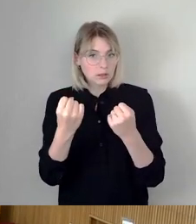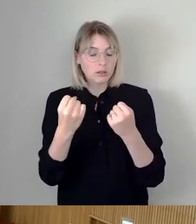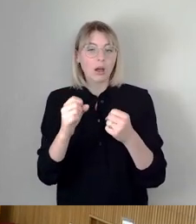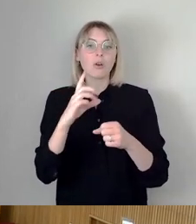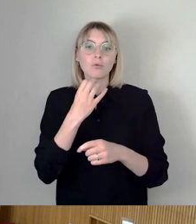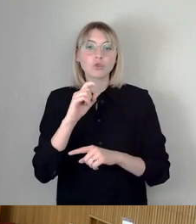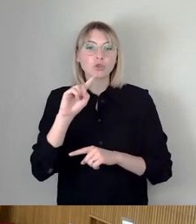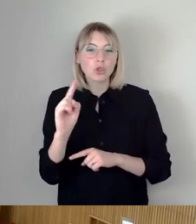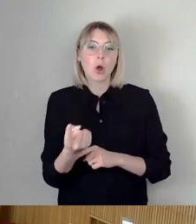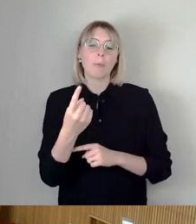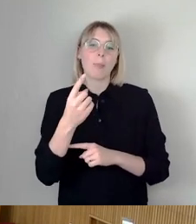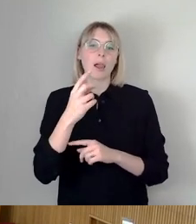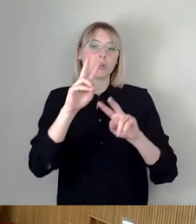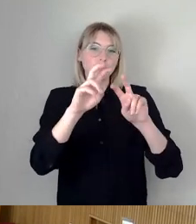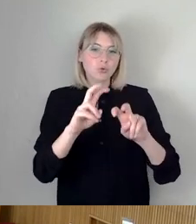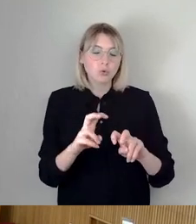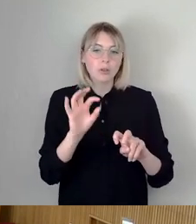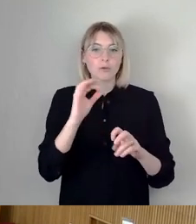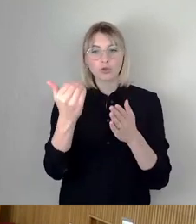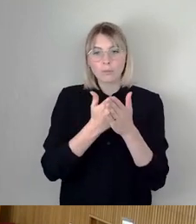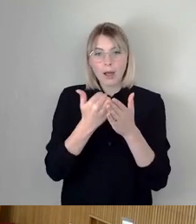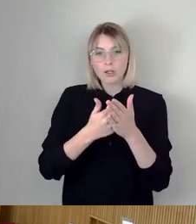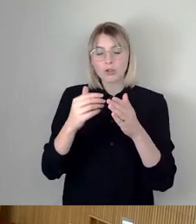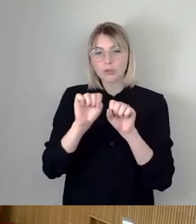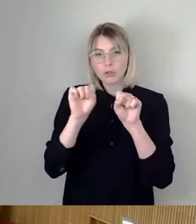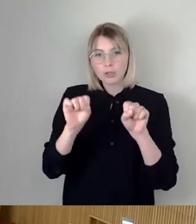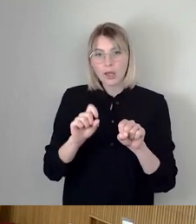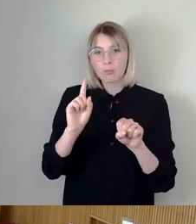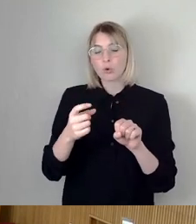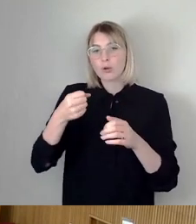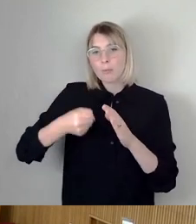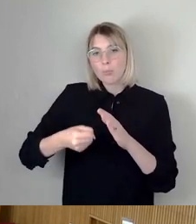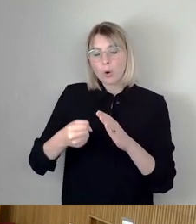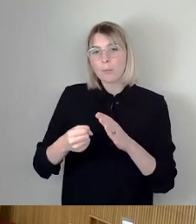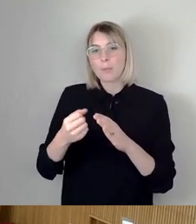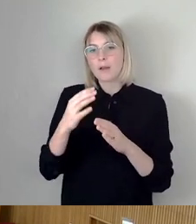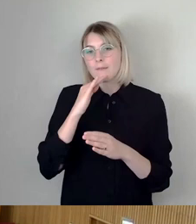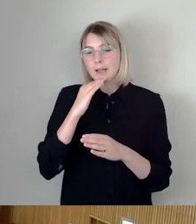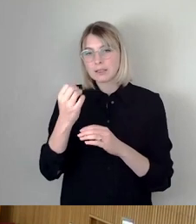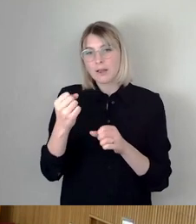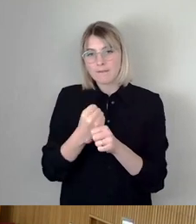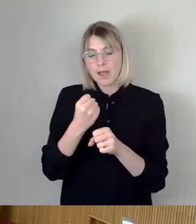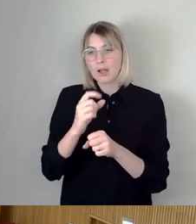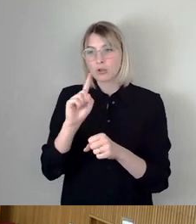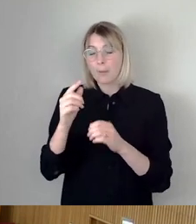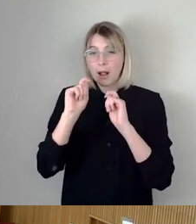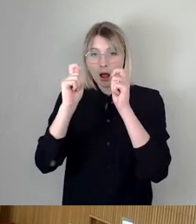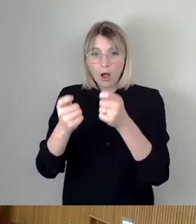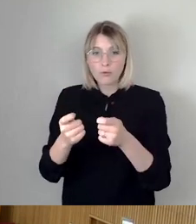Speicherthemen und zur Nachnutzung des Pumpspeicherkraftwerks in Auftrag zu geben. Durch dieses langdauernde